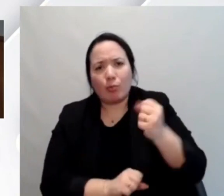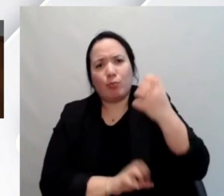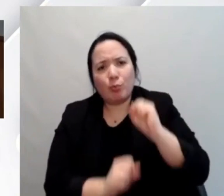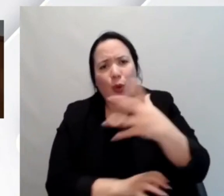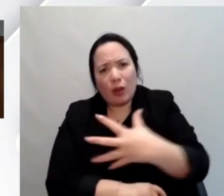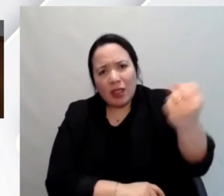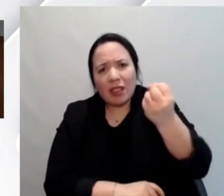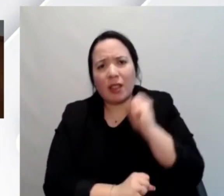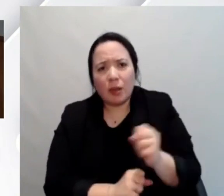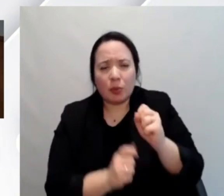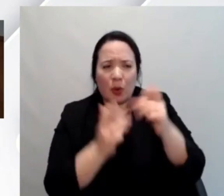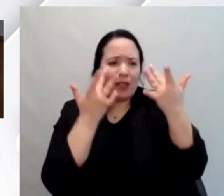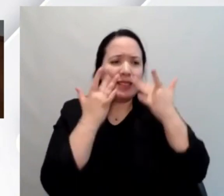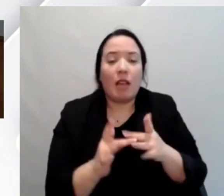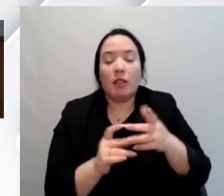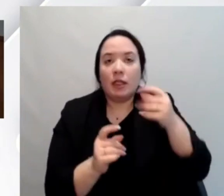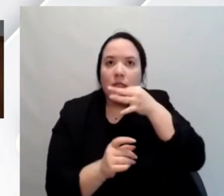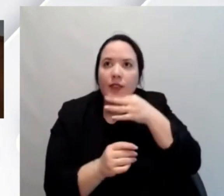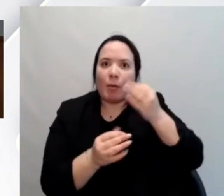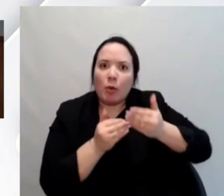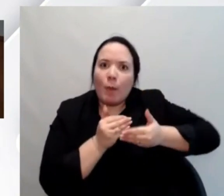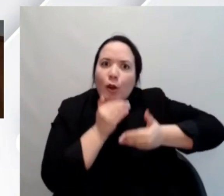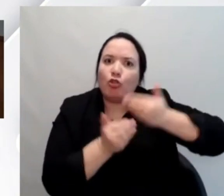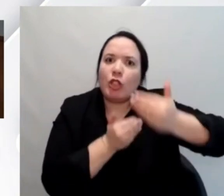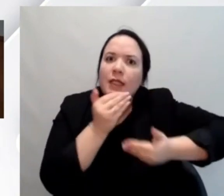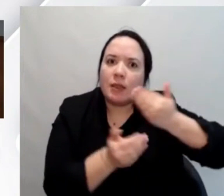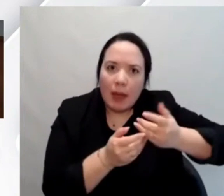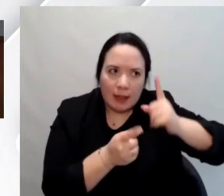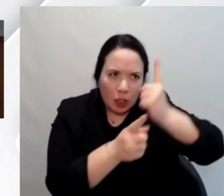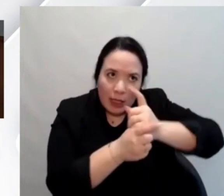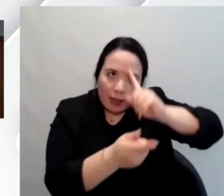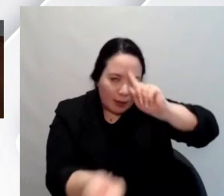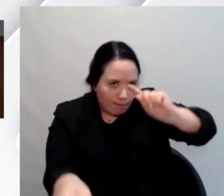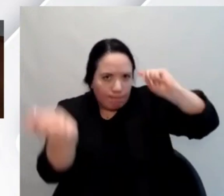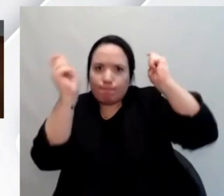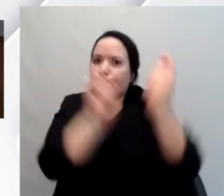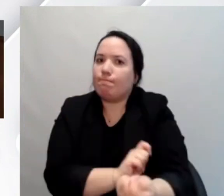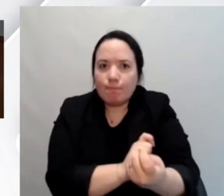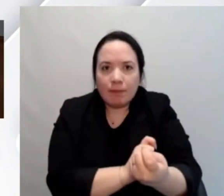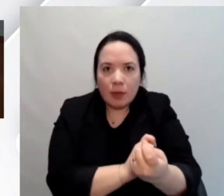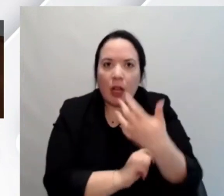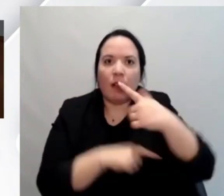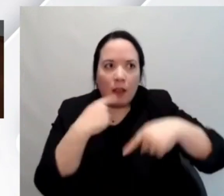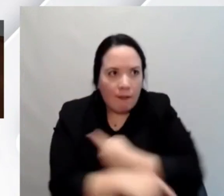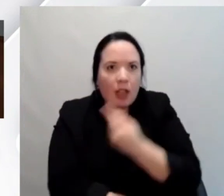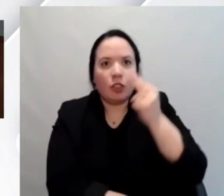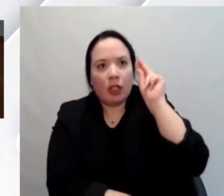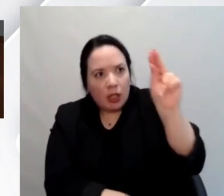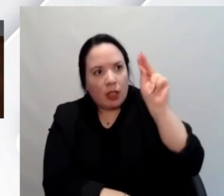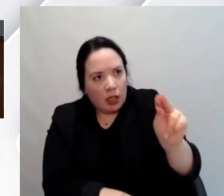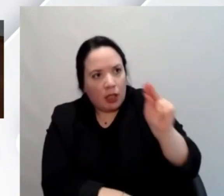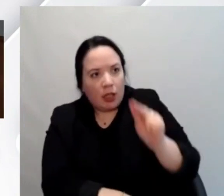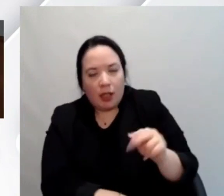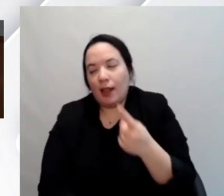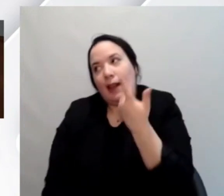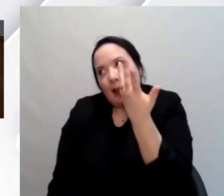ripensamento completo dei processi non voglio dover compilare cinque volte scondi una porta aperta ok perfetto e